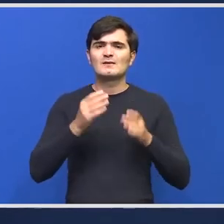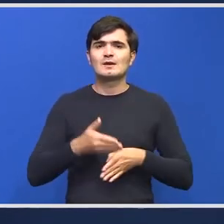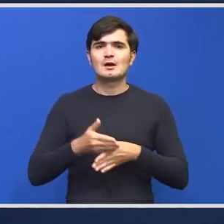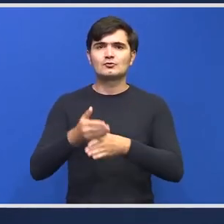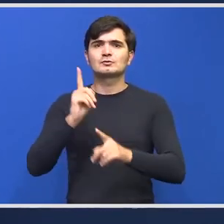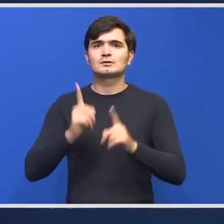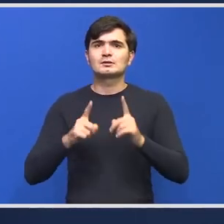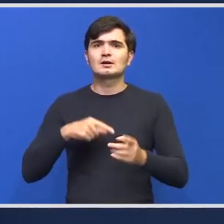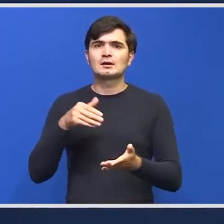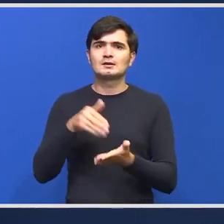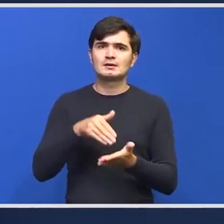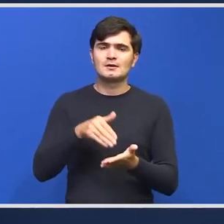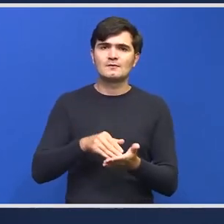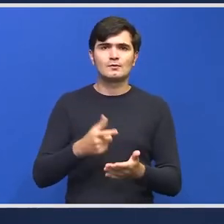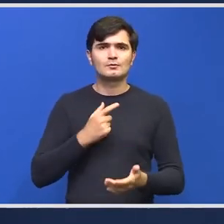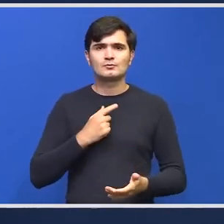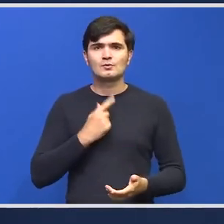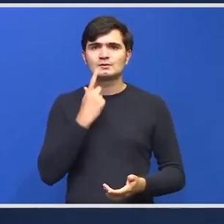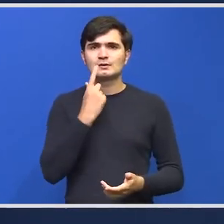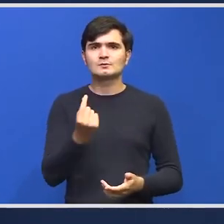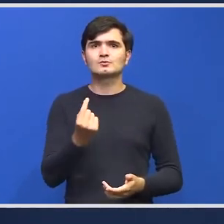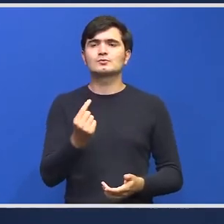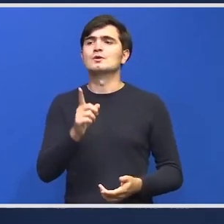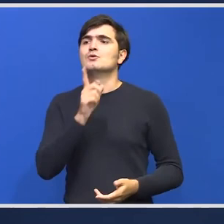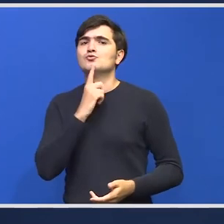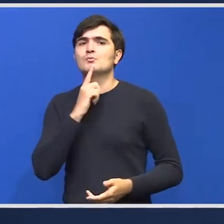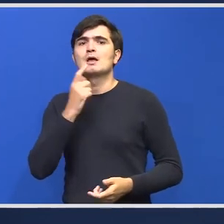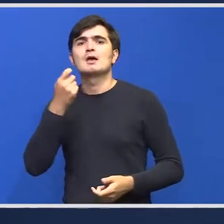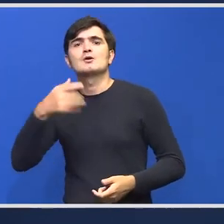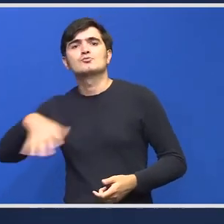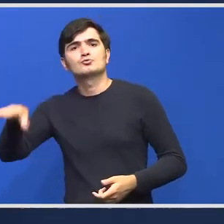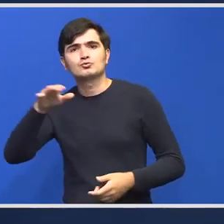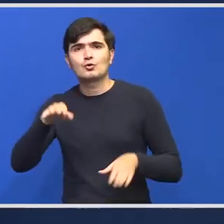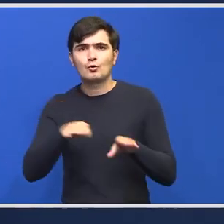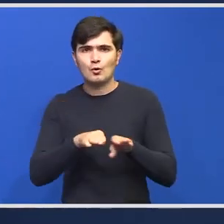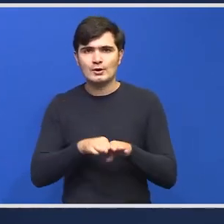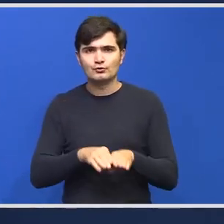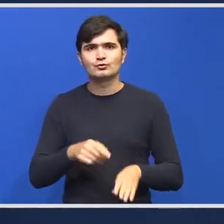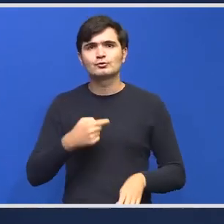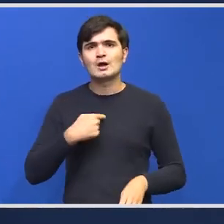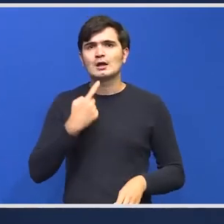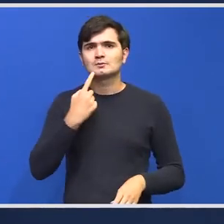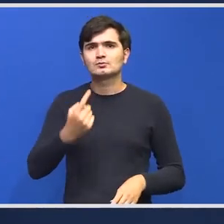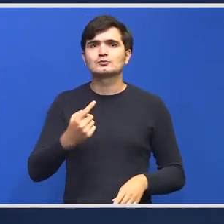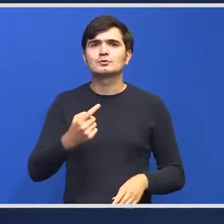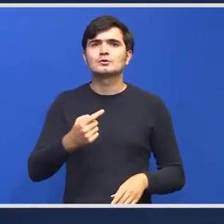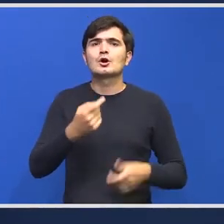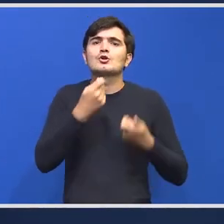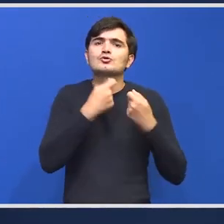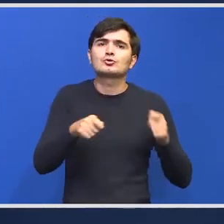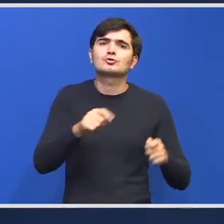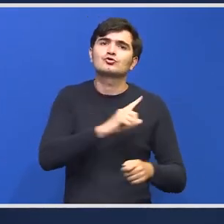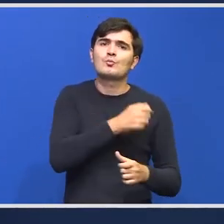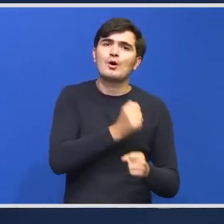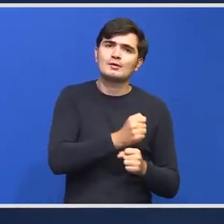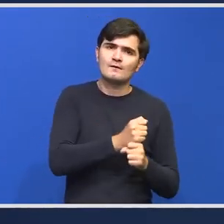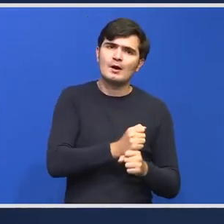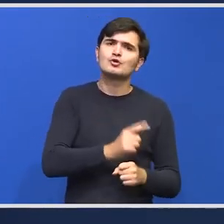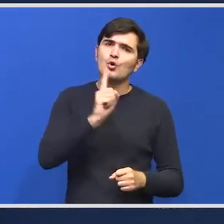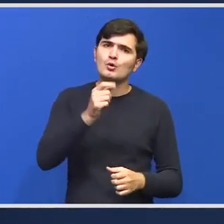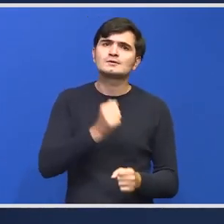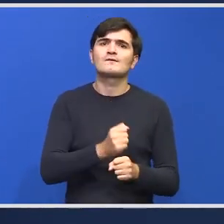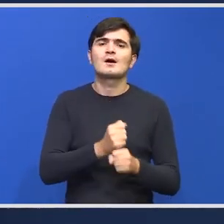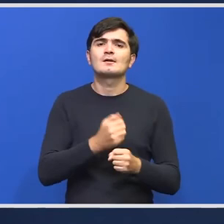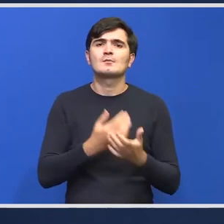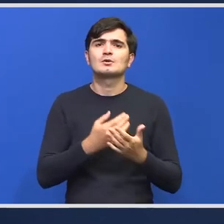nevoie nu pot răspunde în numele tuturor colegilor mei dar sunt convinsă că tot ce se poate face se va putea face astfel încât